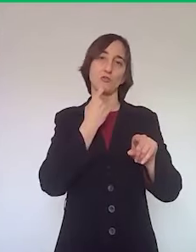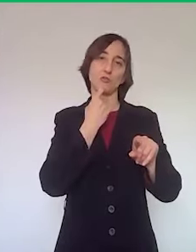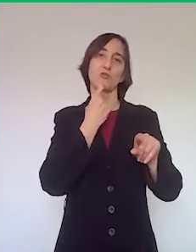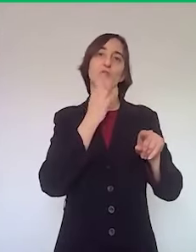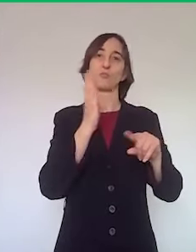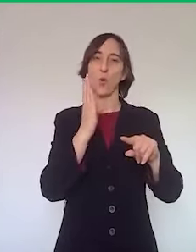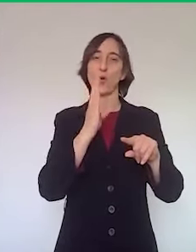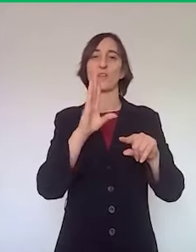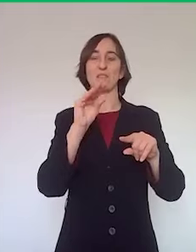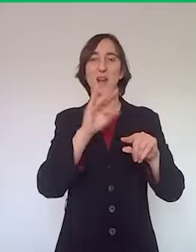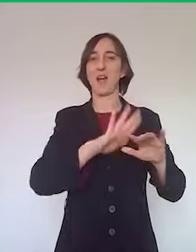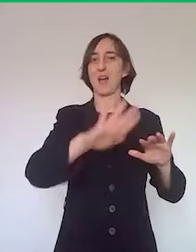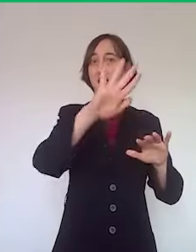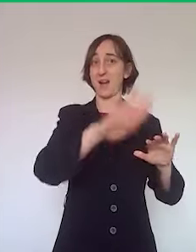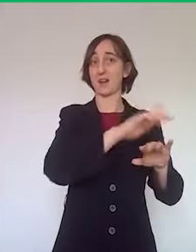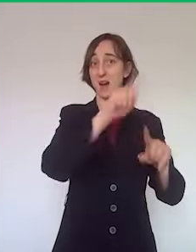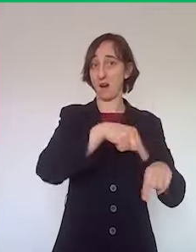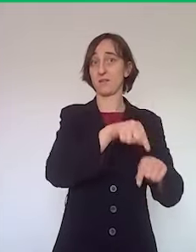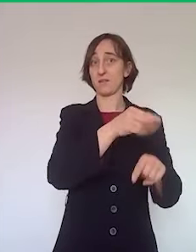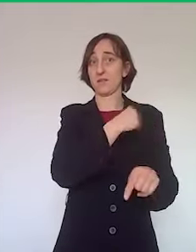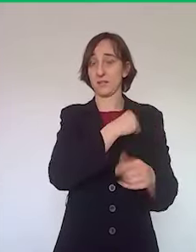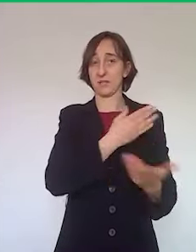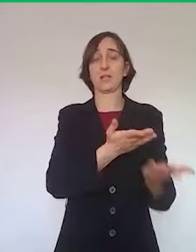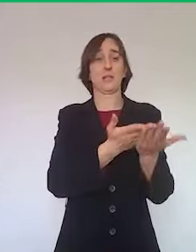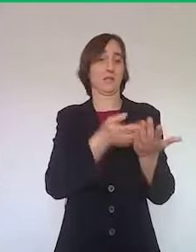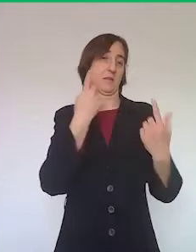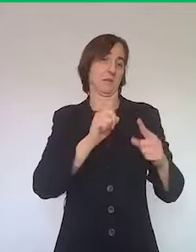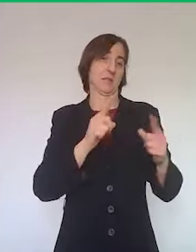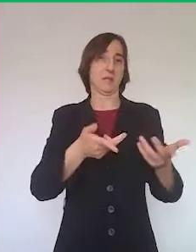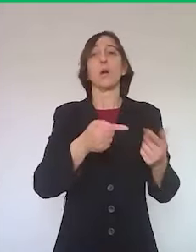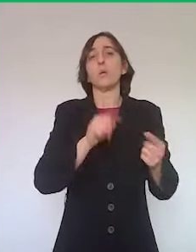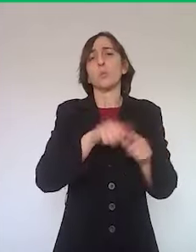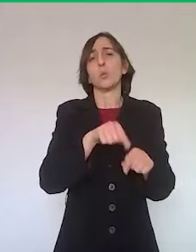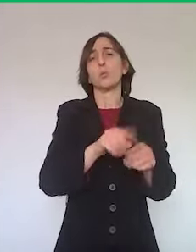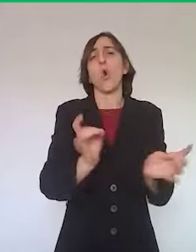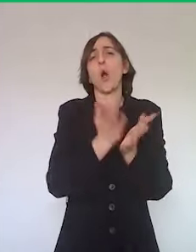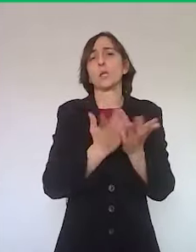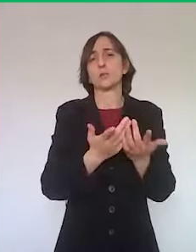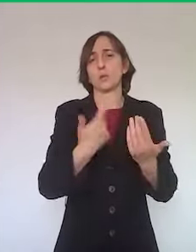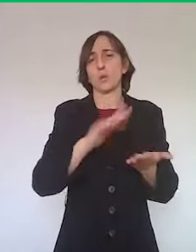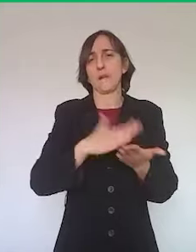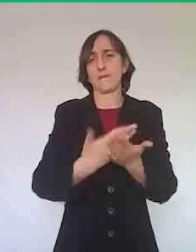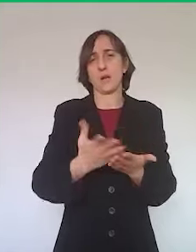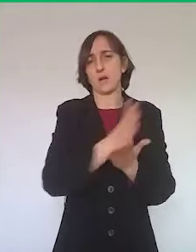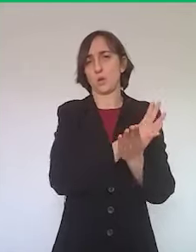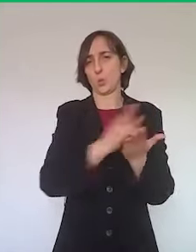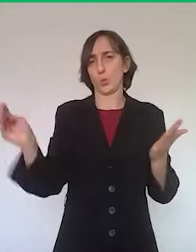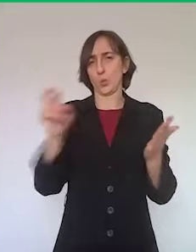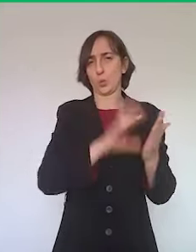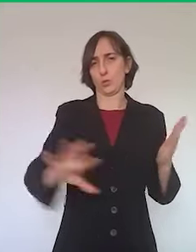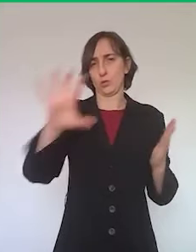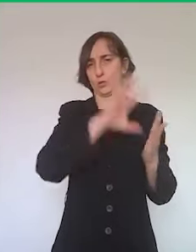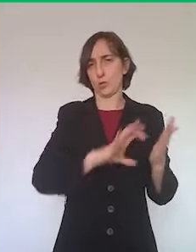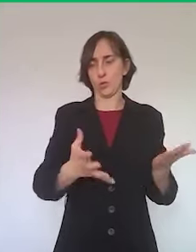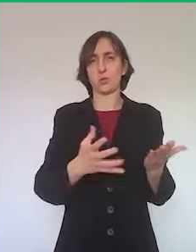completare la ricostruzione post-sisma, ma sarebbe un'occasione importante per tutta la regione, naturalmente per tutto il territorio, per tutte le imprese